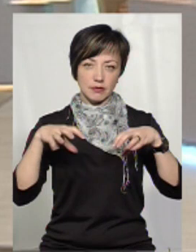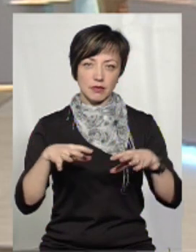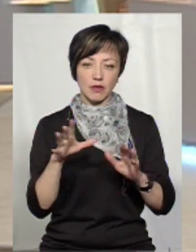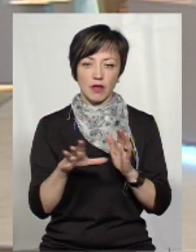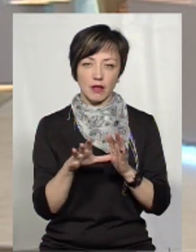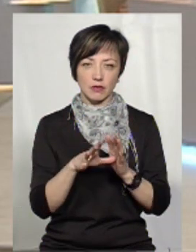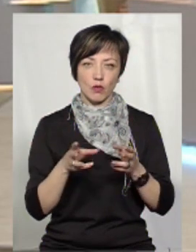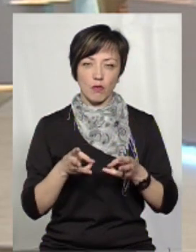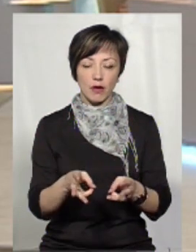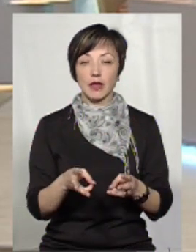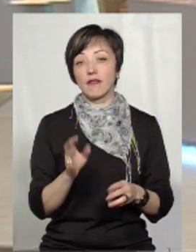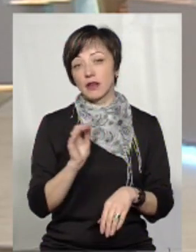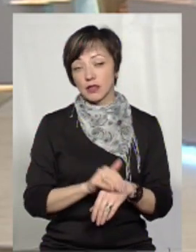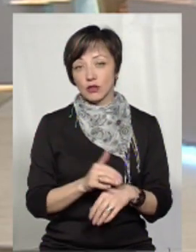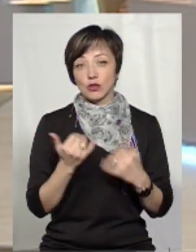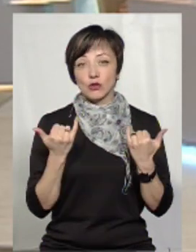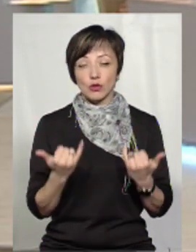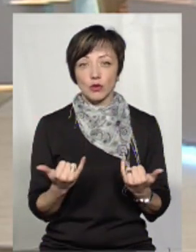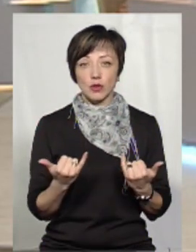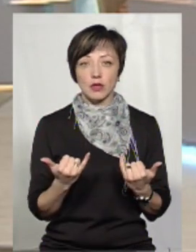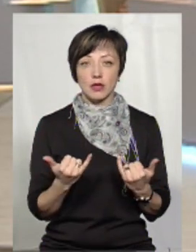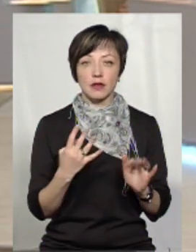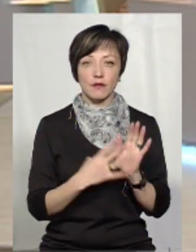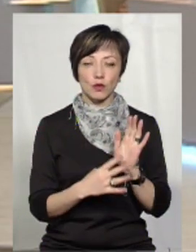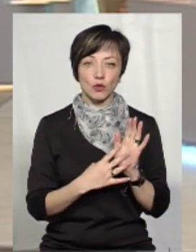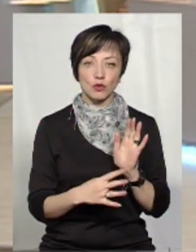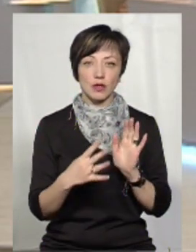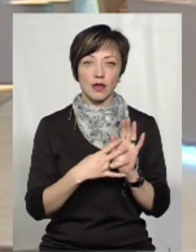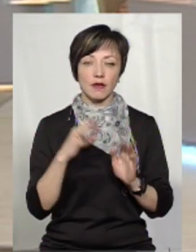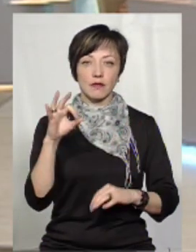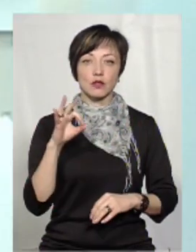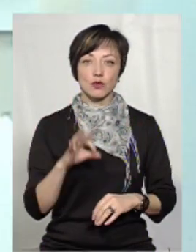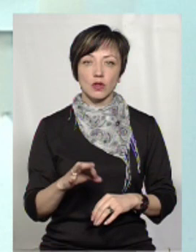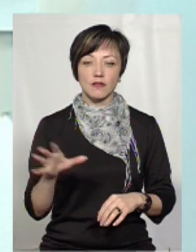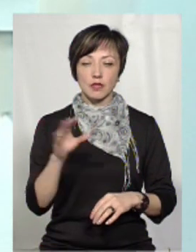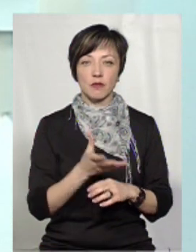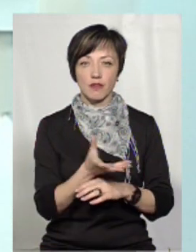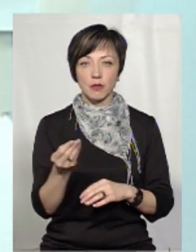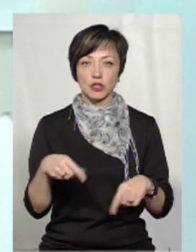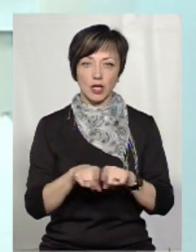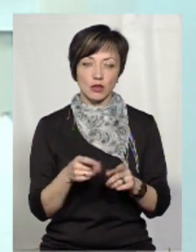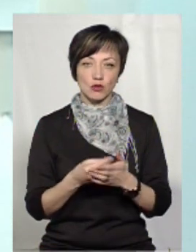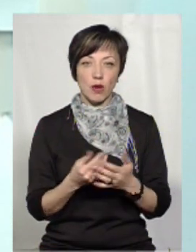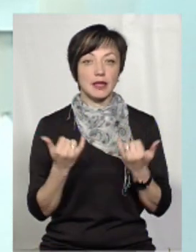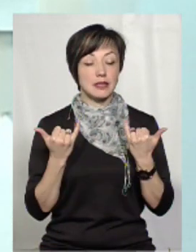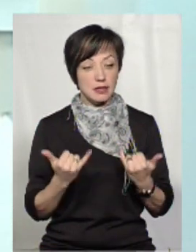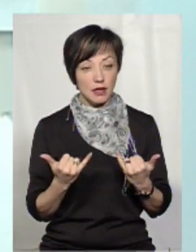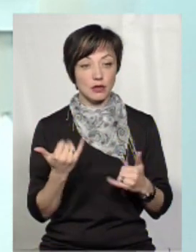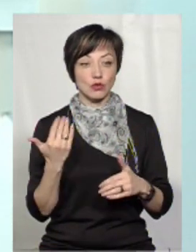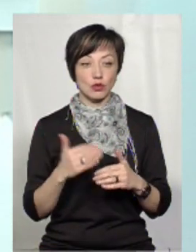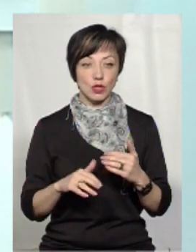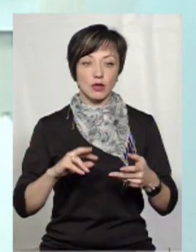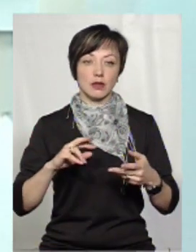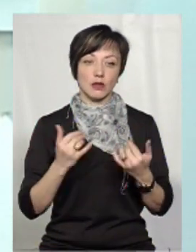такому видах опалення. Тобто, фактично, сьогодні майже 99% всім виплачено такі суми. А зараз вже